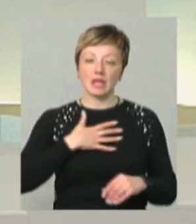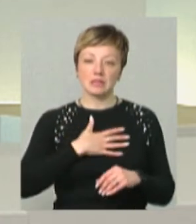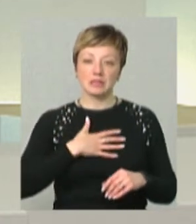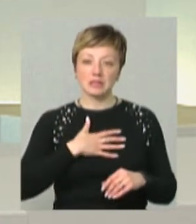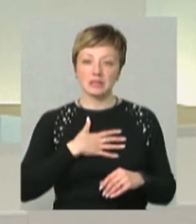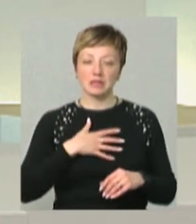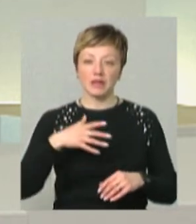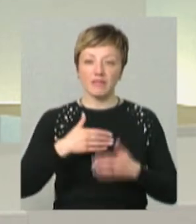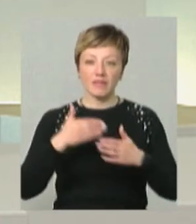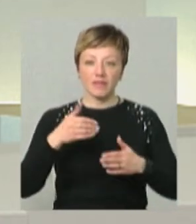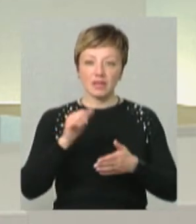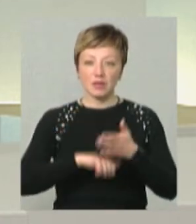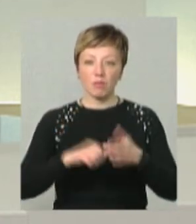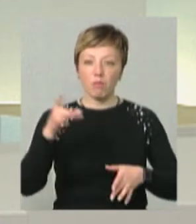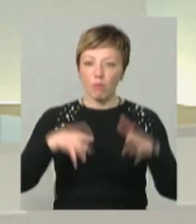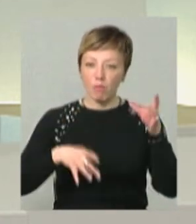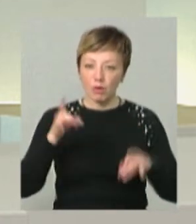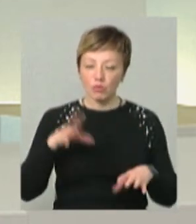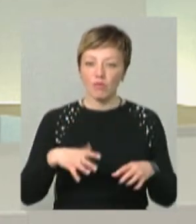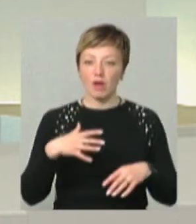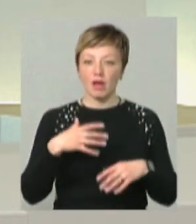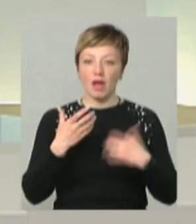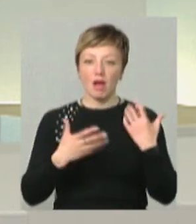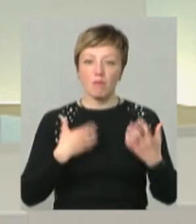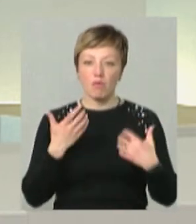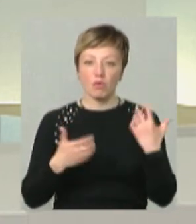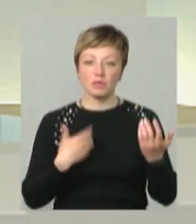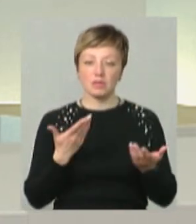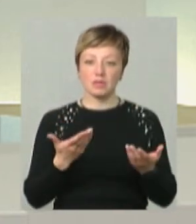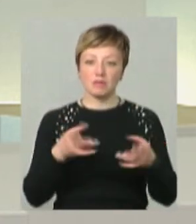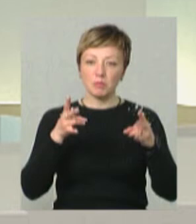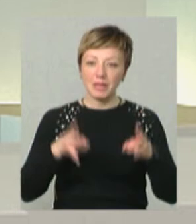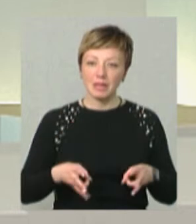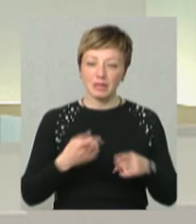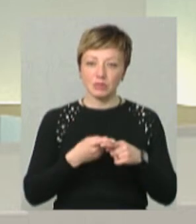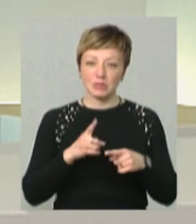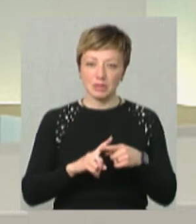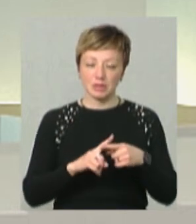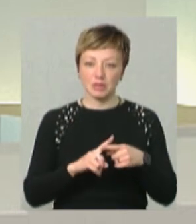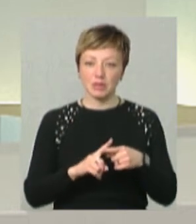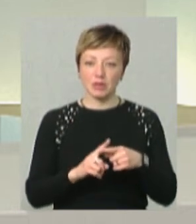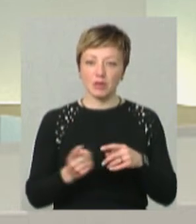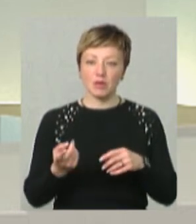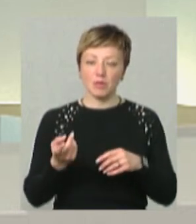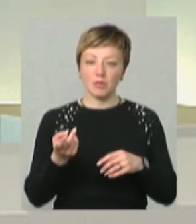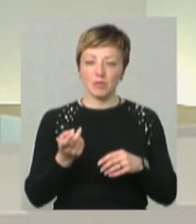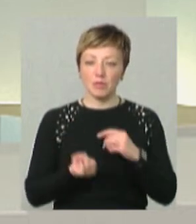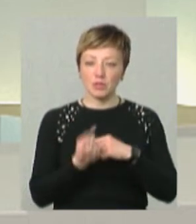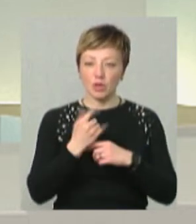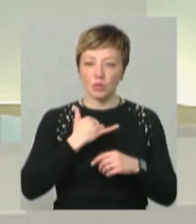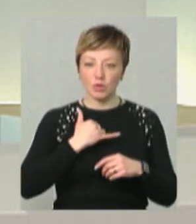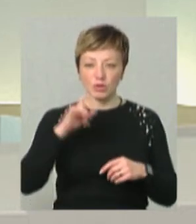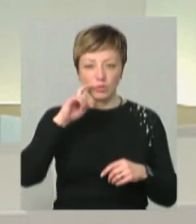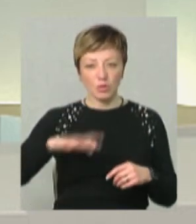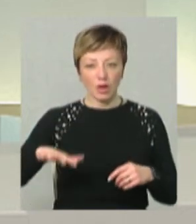від бомбардувань, від пережитих емоцій, від біди оці, яка прийшла в нашу Україну, вони теж